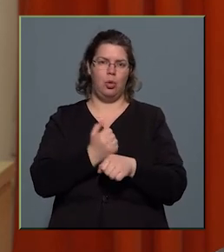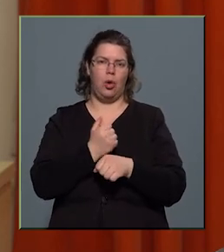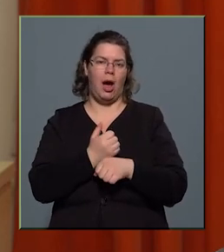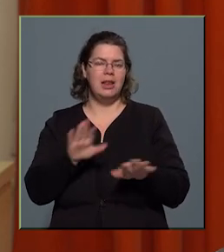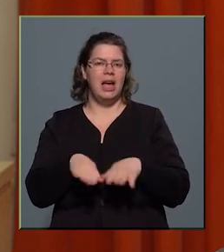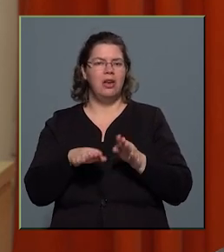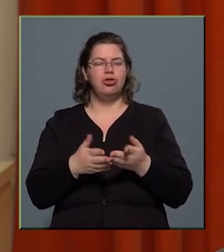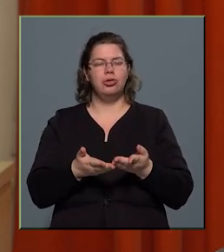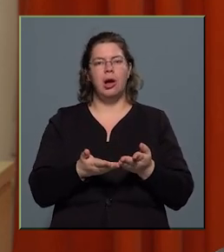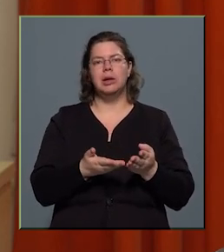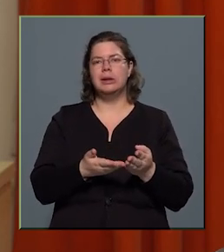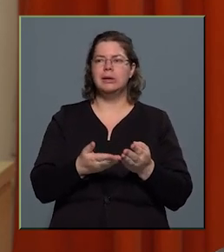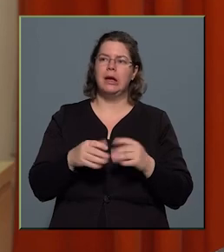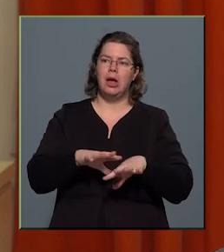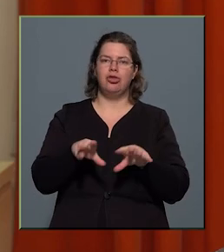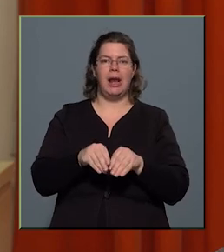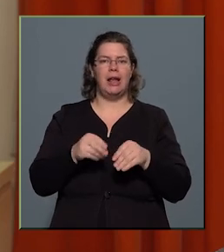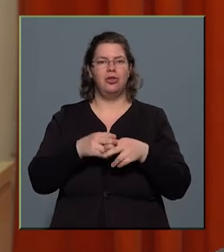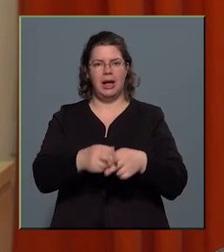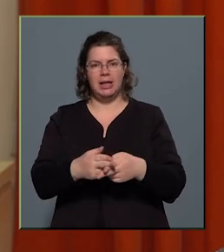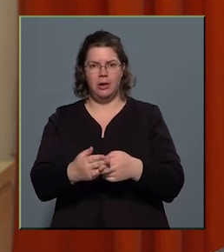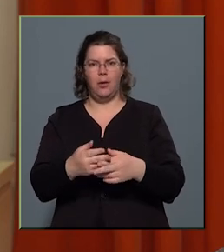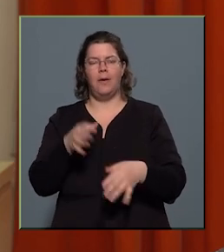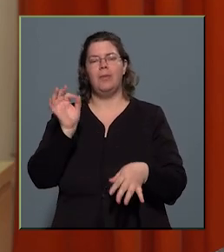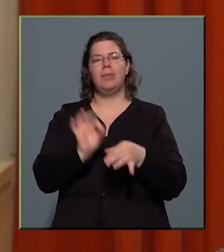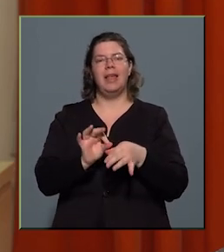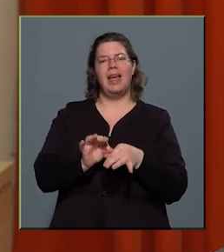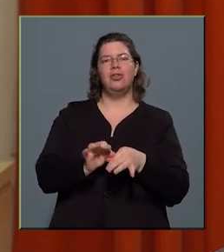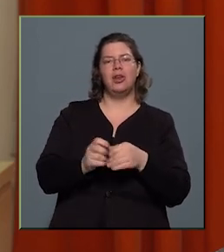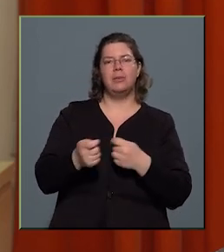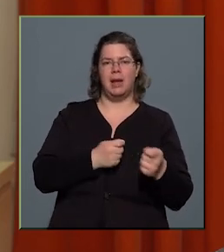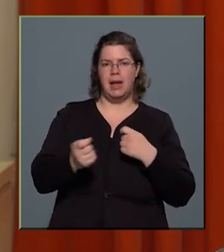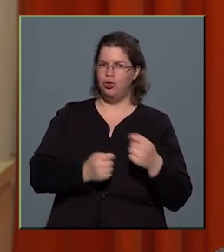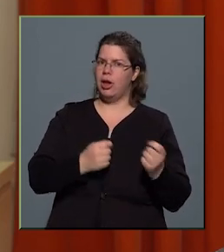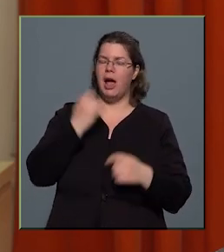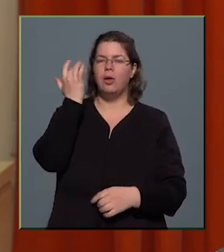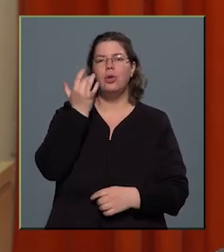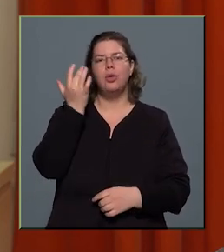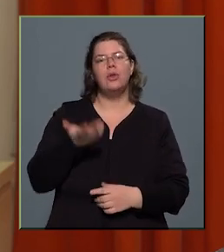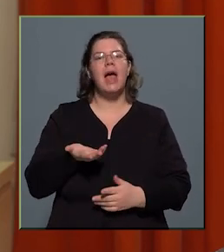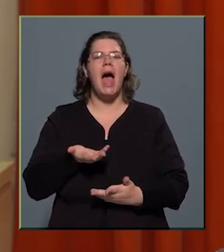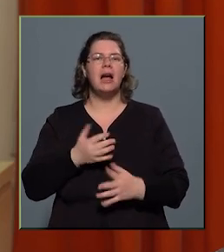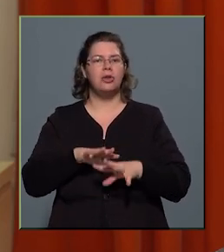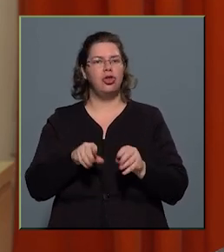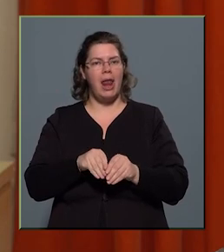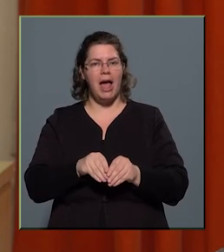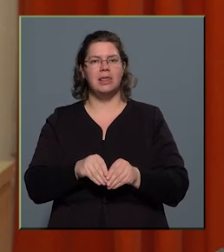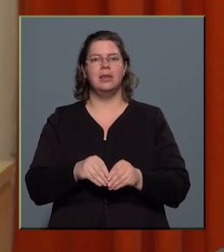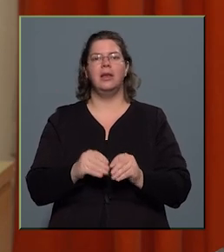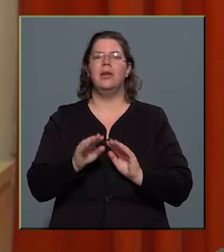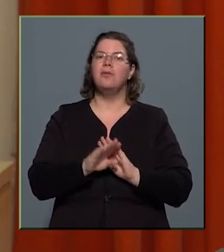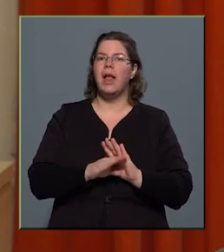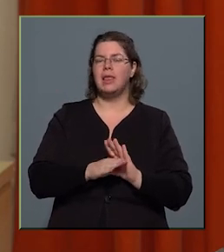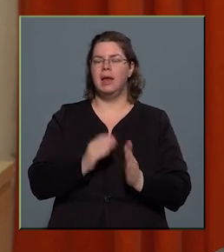családsegítők, az esetmenedzserek gondozzák a családot felteltően